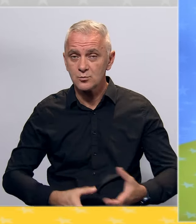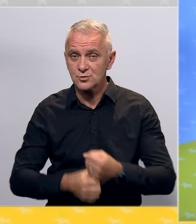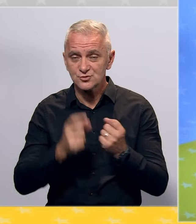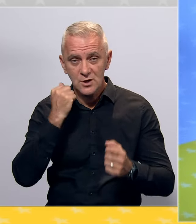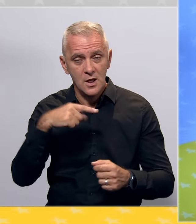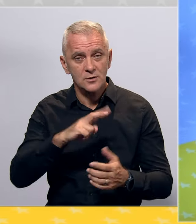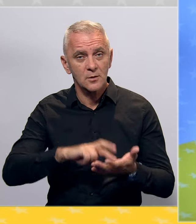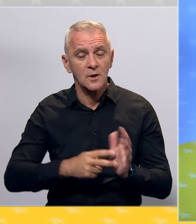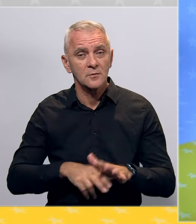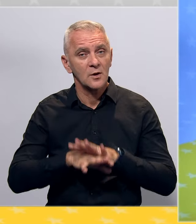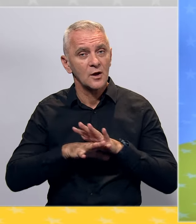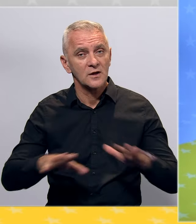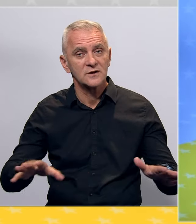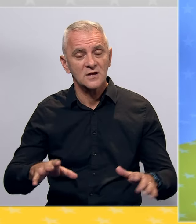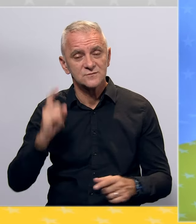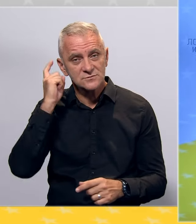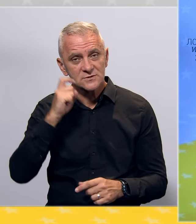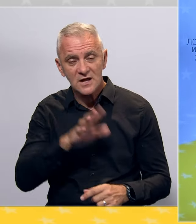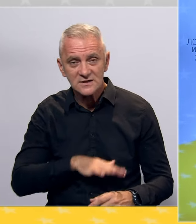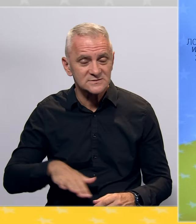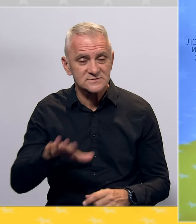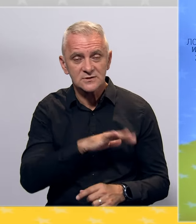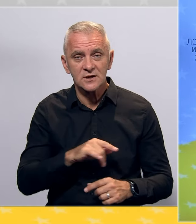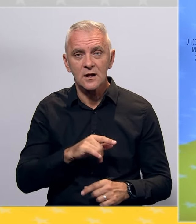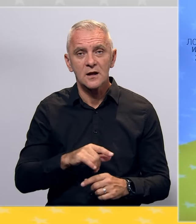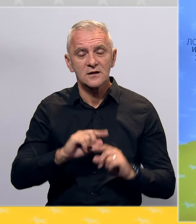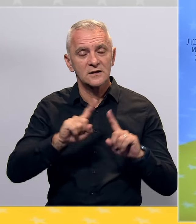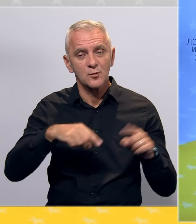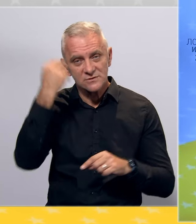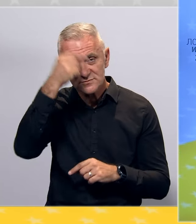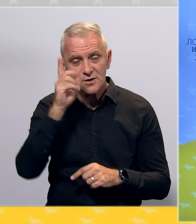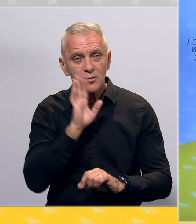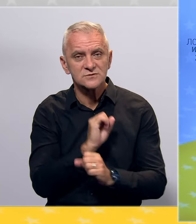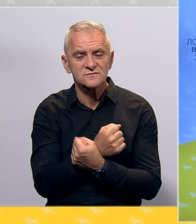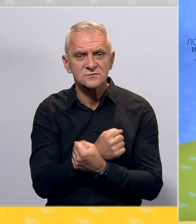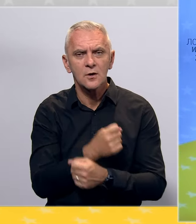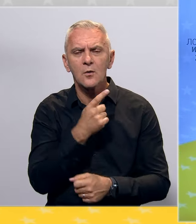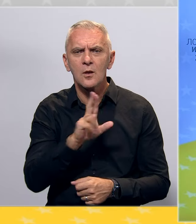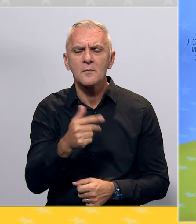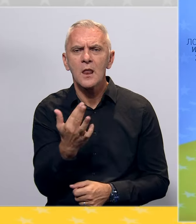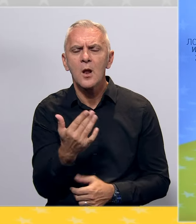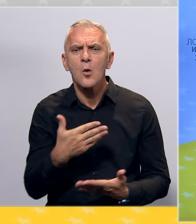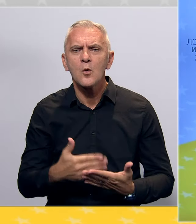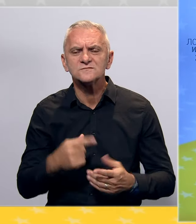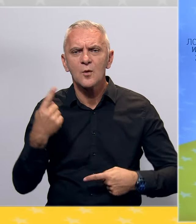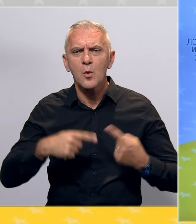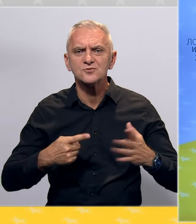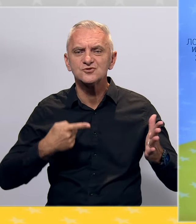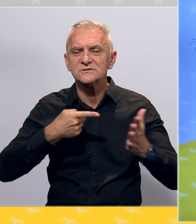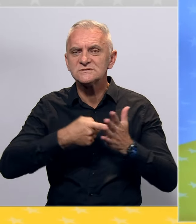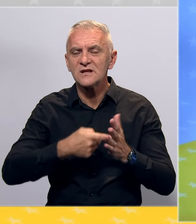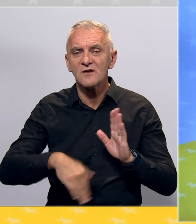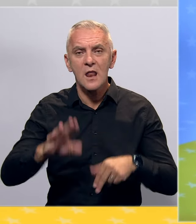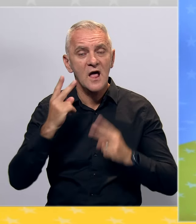planiramo razvoj stranke na cijelim teritorijama Srpske i BiH. Pokret mora bolje ima nekoliko osnovnih političkih ciljeva, a